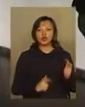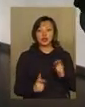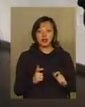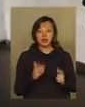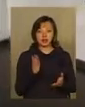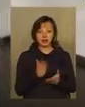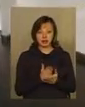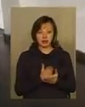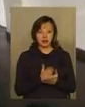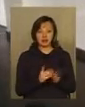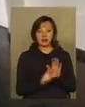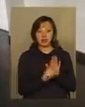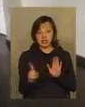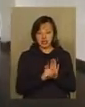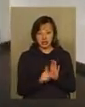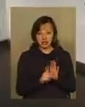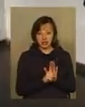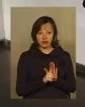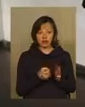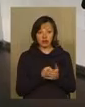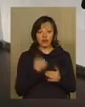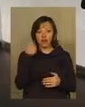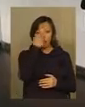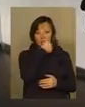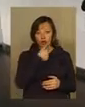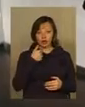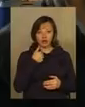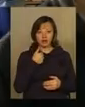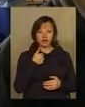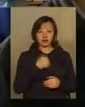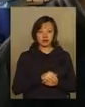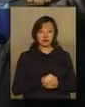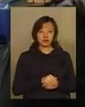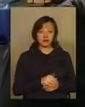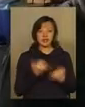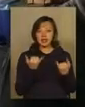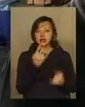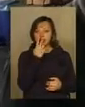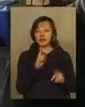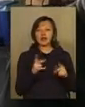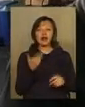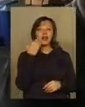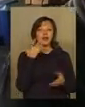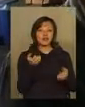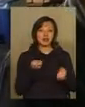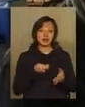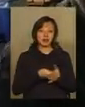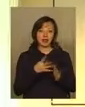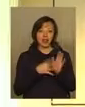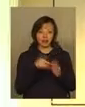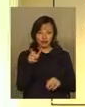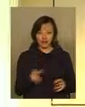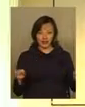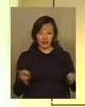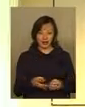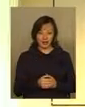їх їм їздити до нового року, до мами достатися. Зараз подивимося, як легко взяти білети. На 9 чоловік треба.